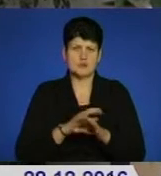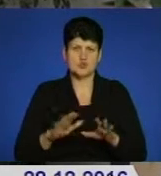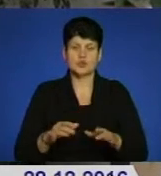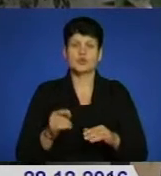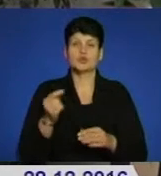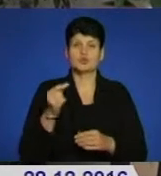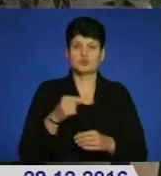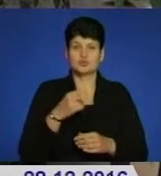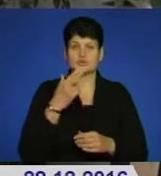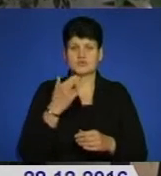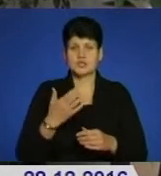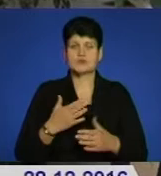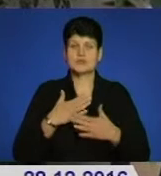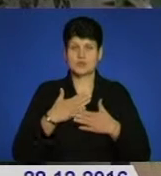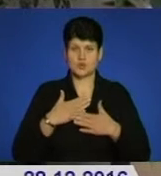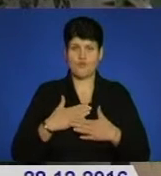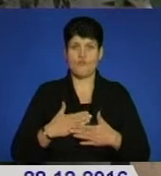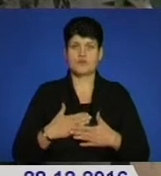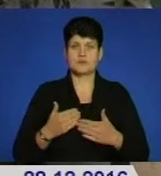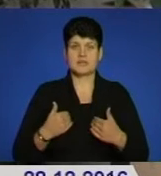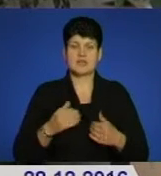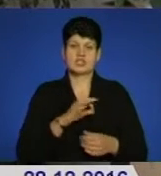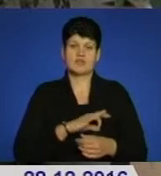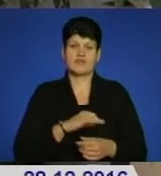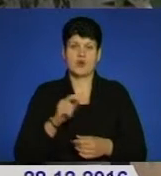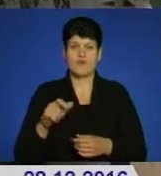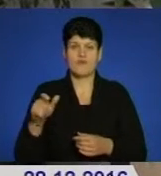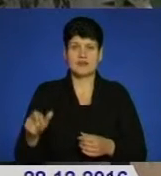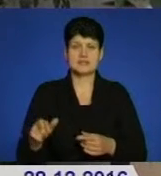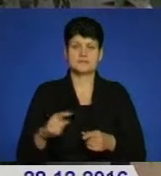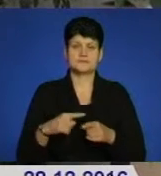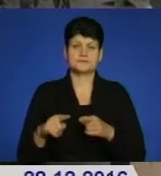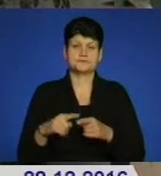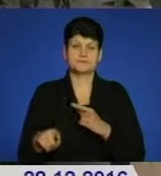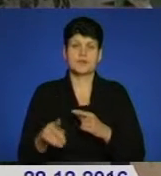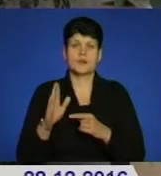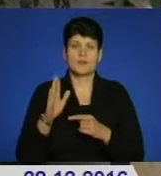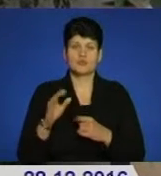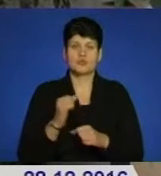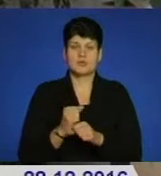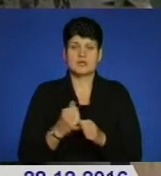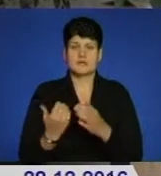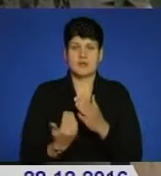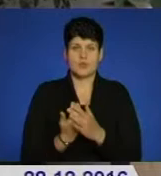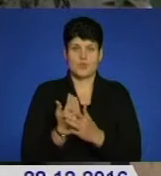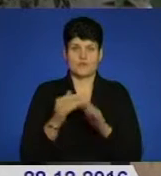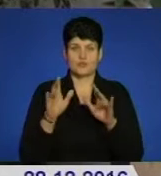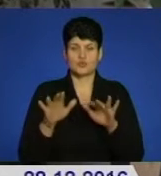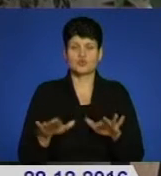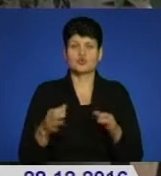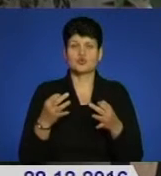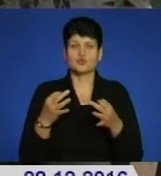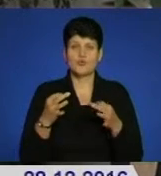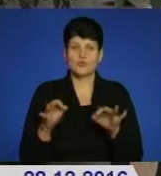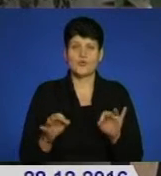тому, звичайно, з задоволенням наші вихованці незабаром будуть працювати на нових комп'ютерах, що дозволить їм